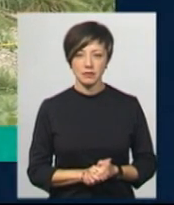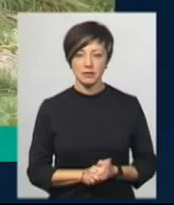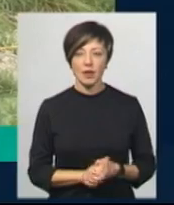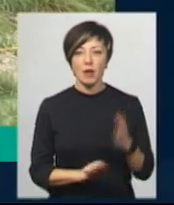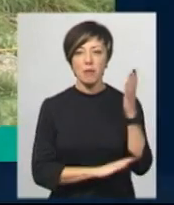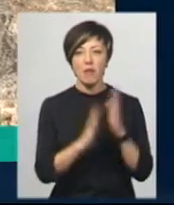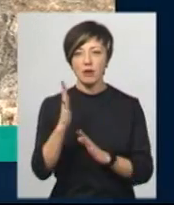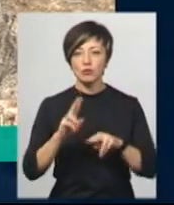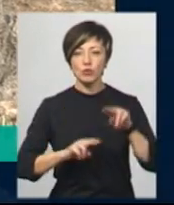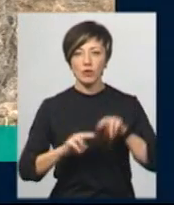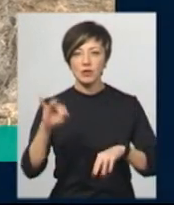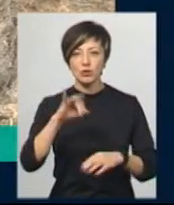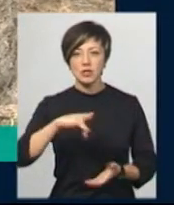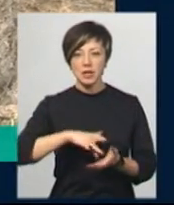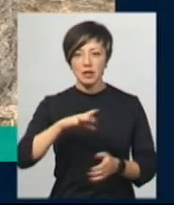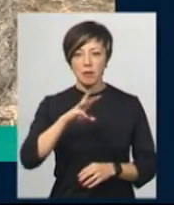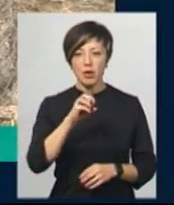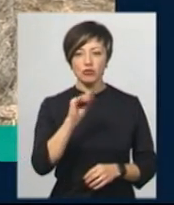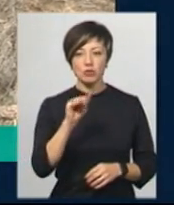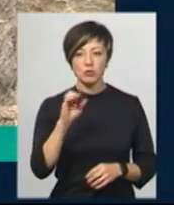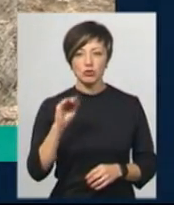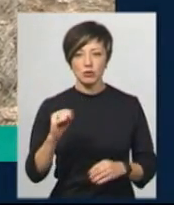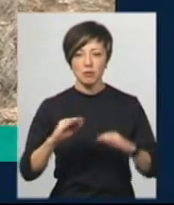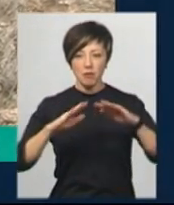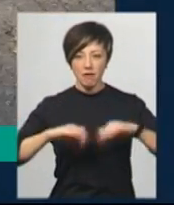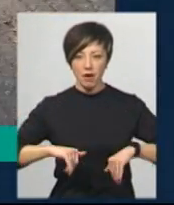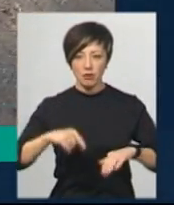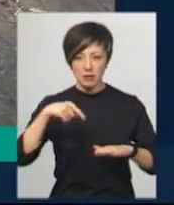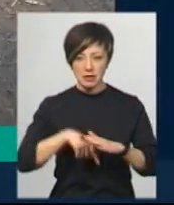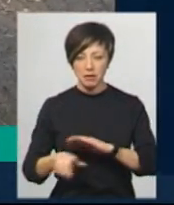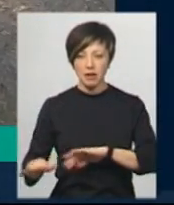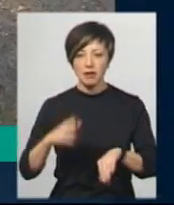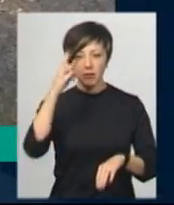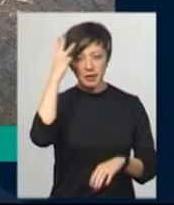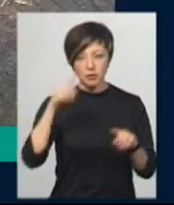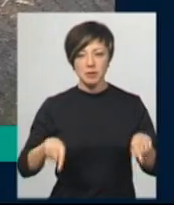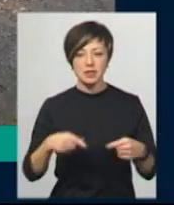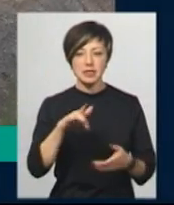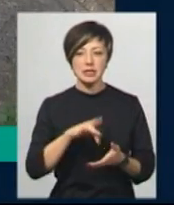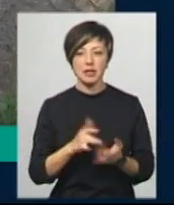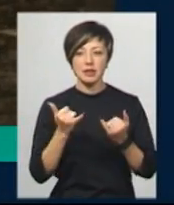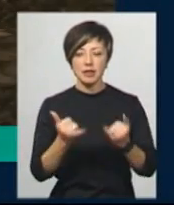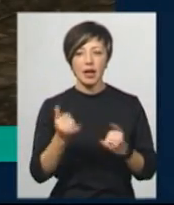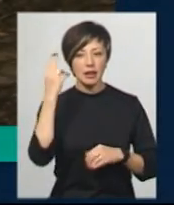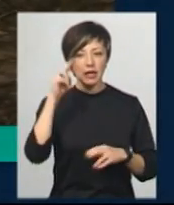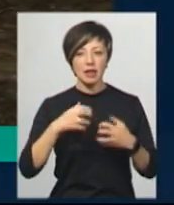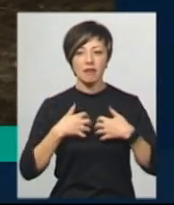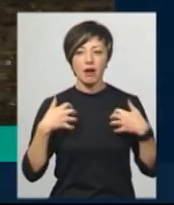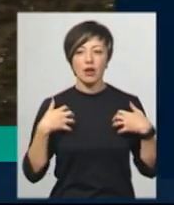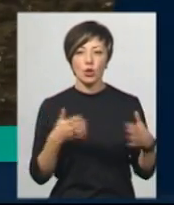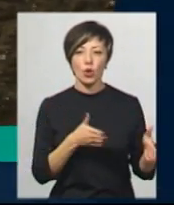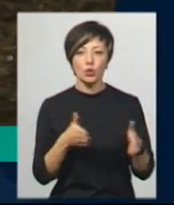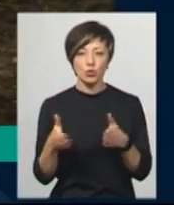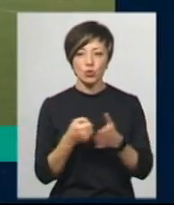Парк, збудований у історичному центрі Меджибожа, провалюється у підземелля. У Хмельницькому реабілітаційному центрі для диких тварин готують